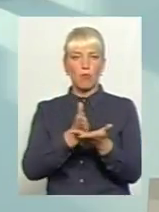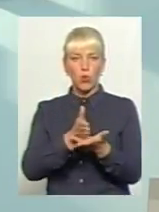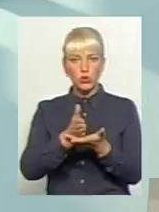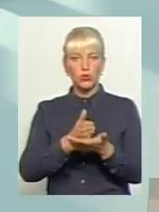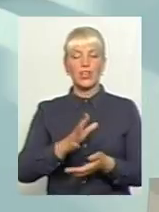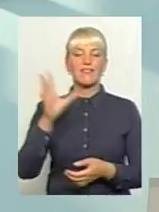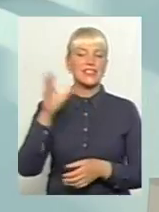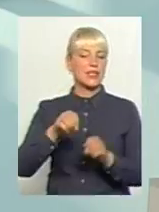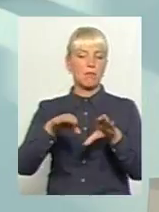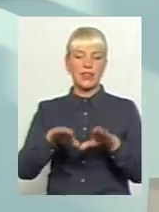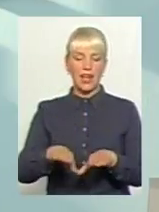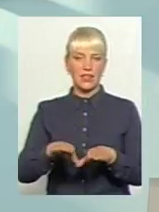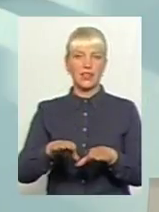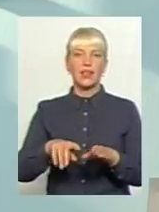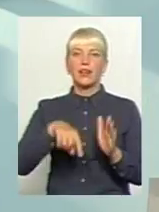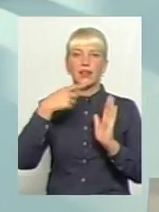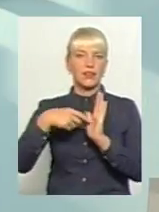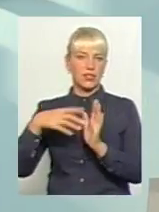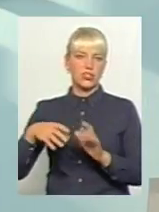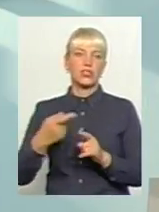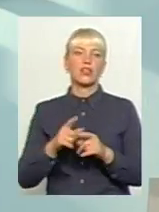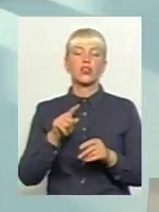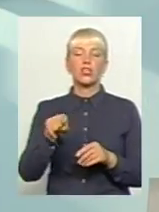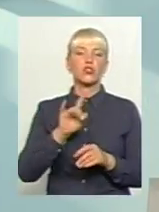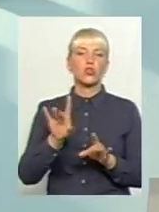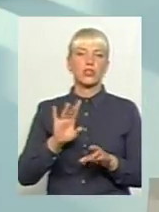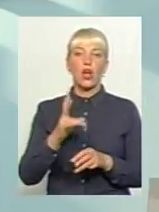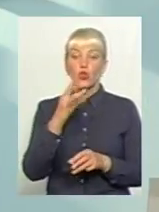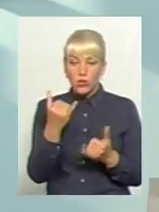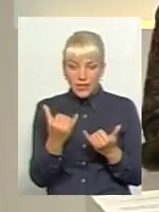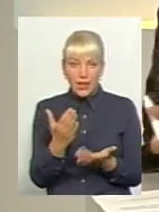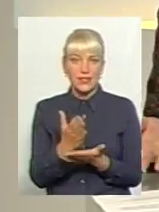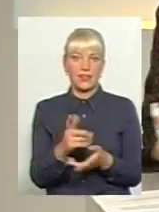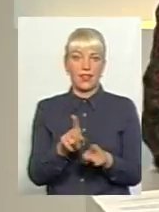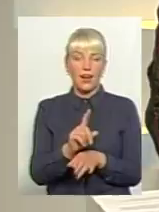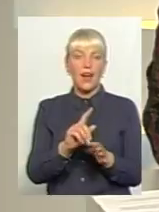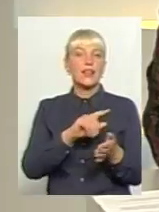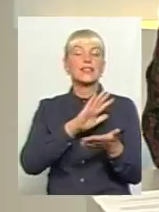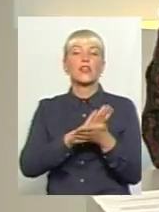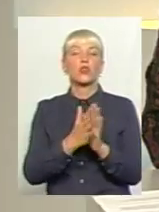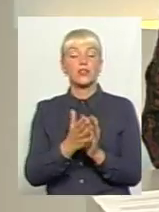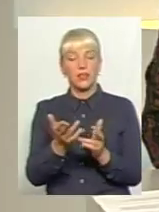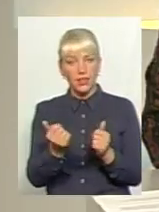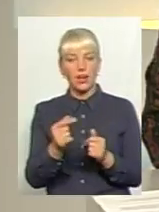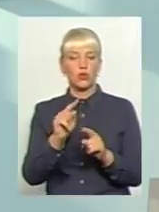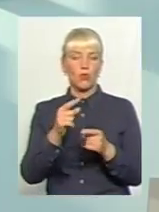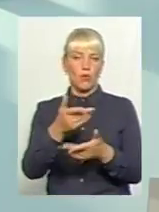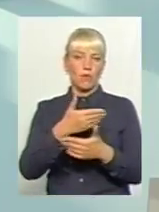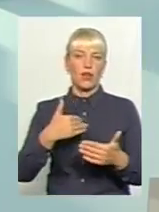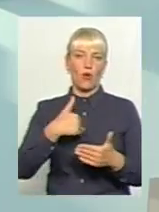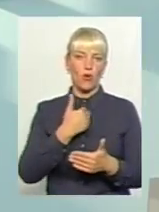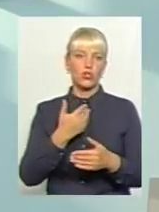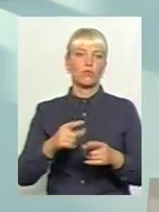питання всі вирішаться. Це те, що казав Володимир. приватному центрі. Але ми зараз маємо цю ситуацію. І через те ми хочемо все-таки